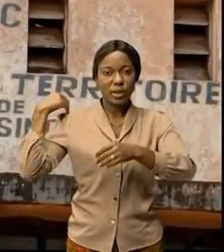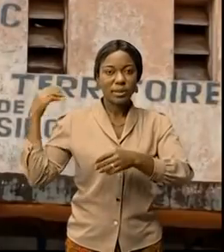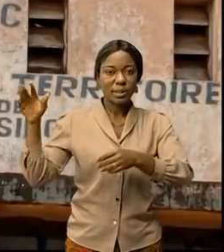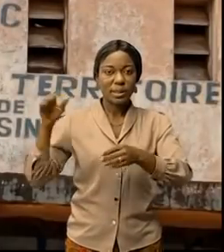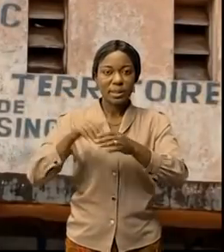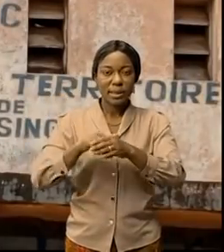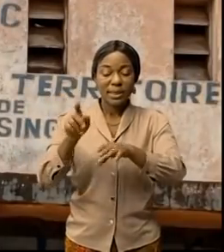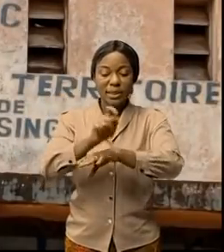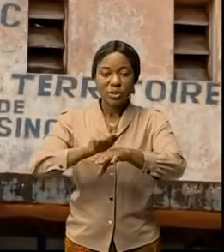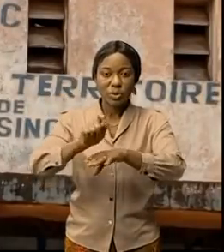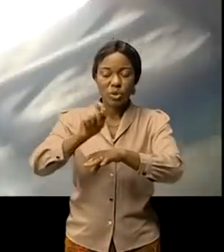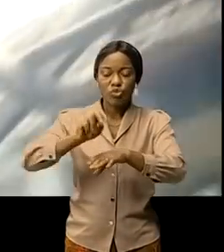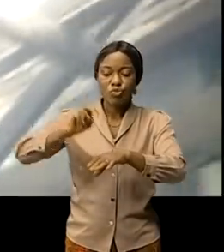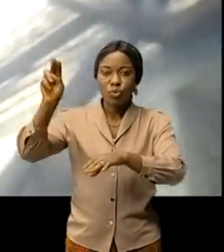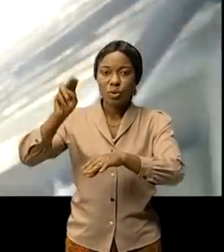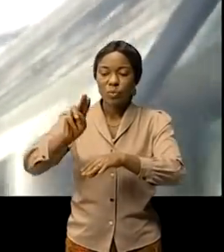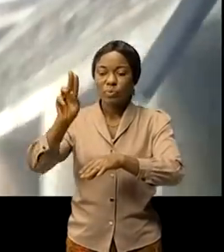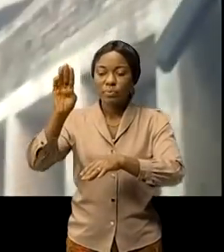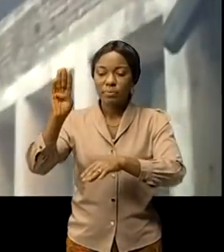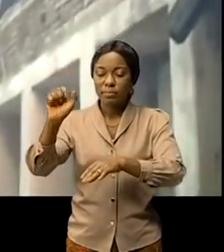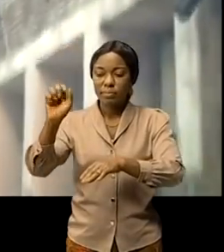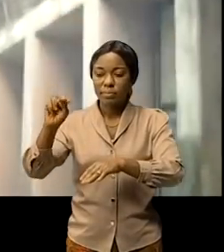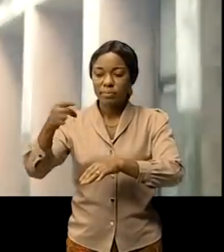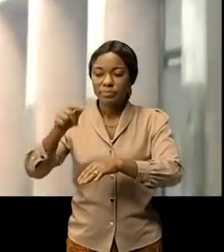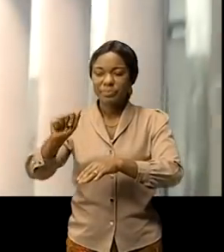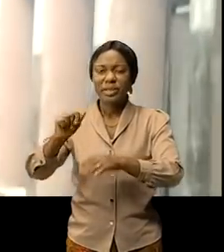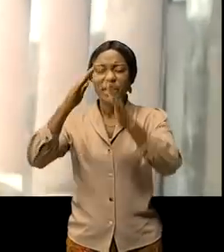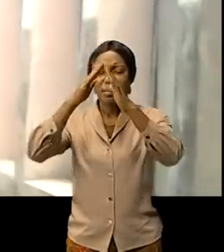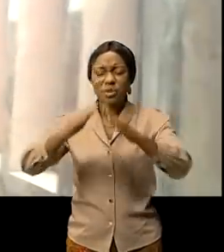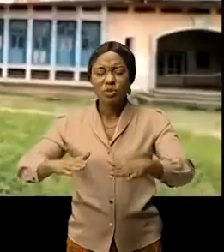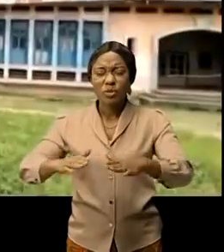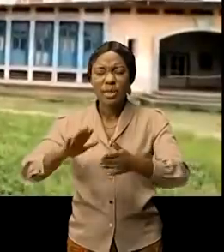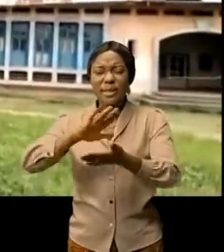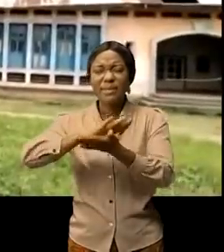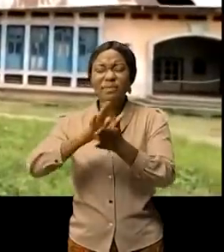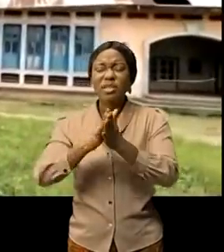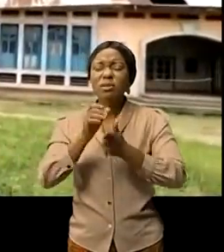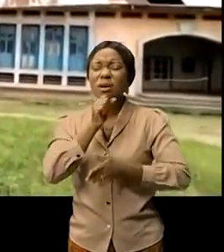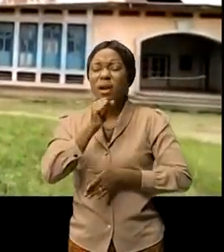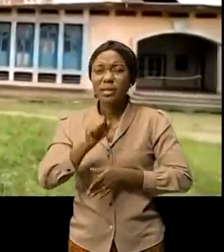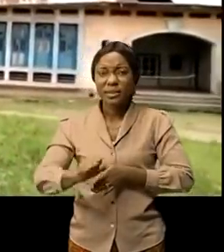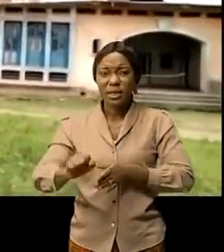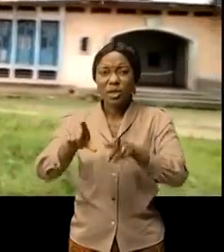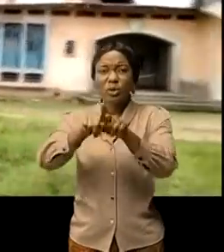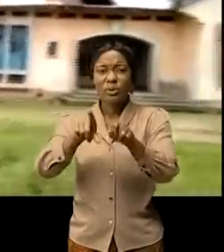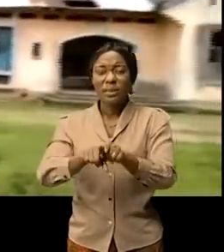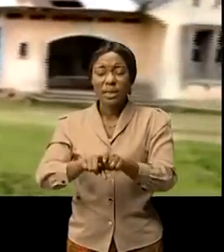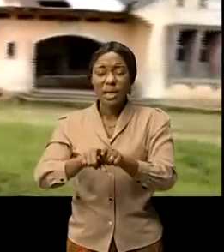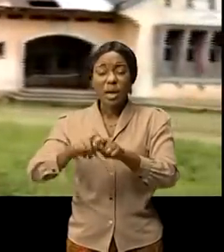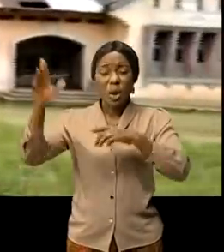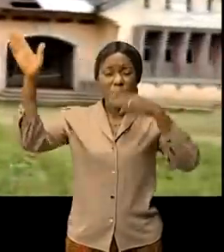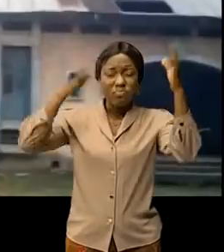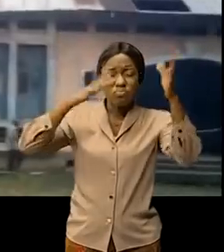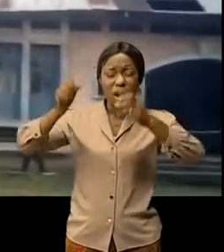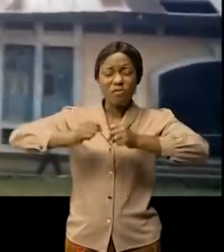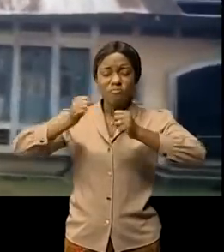Bouchinga dans la province du Nord ou Bangui qui se trouve actuellement dans un état de délabrement très avancé car victime en 2019 d'une catastrophe naturelle faite